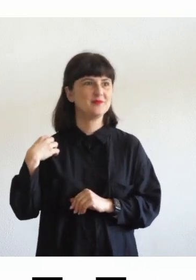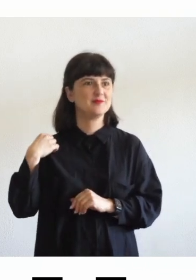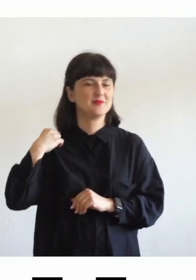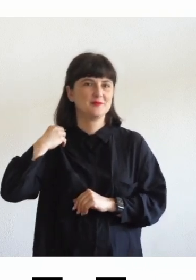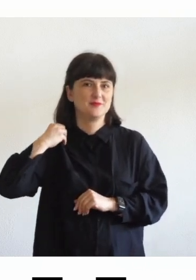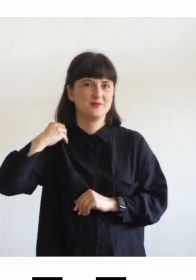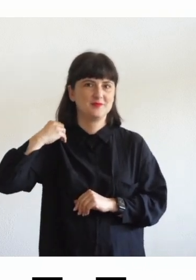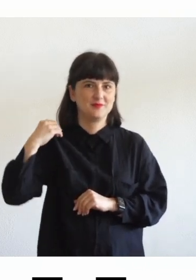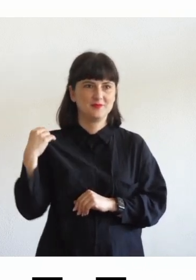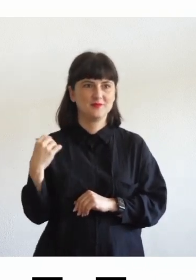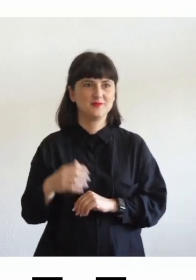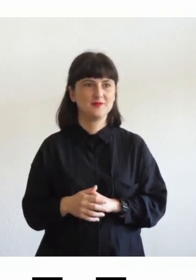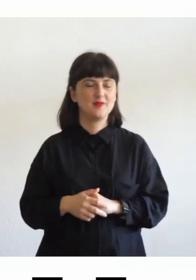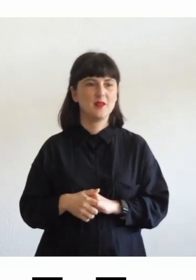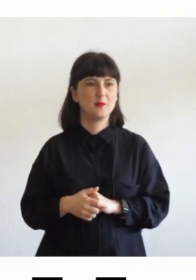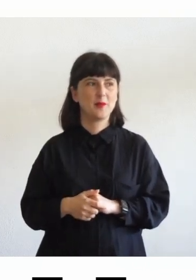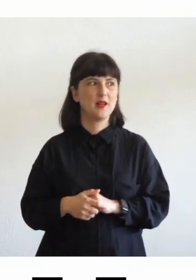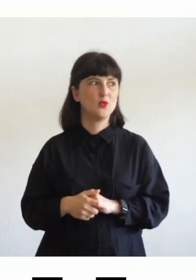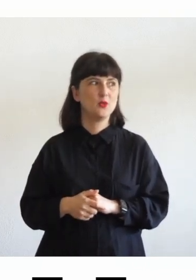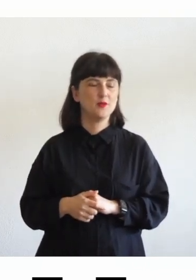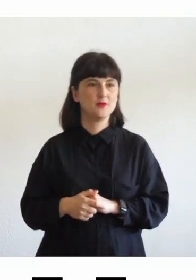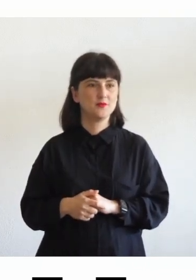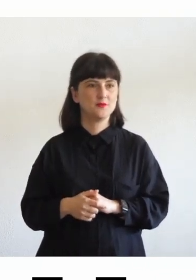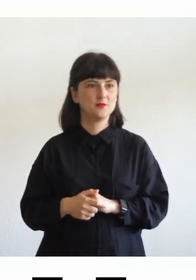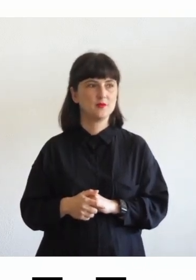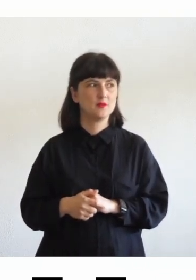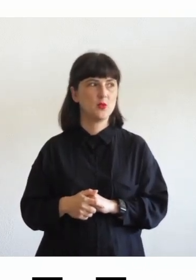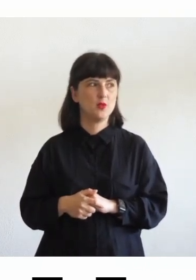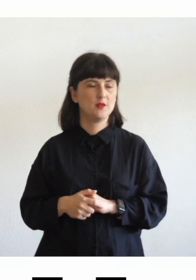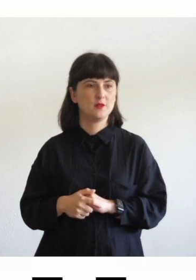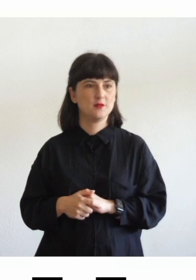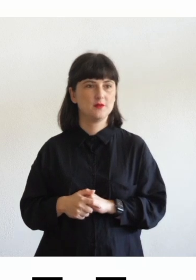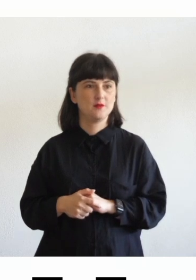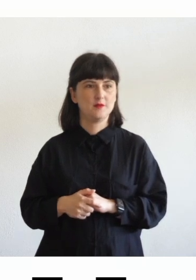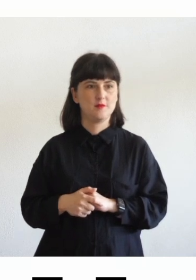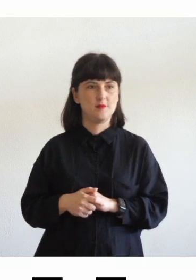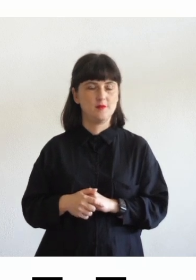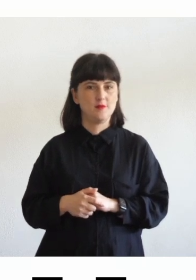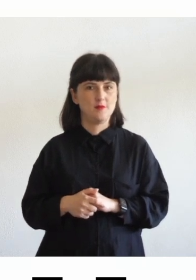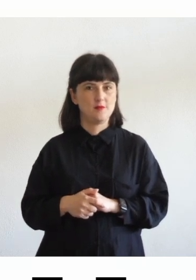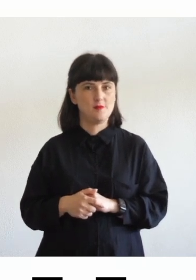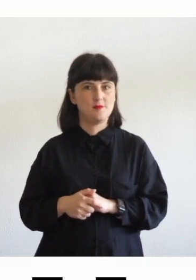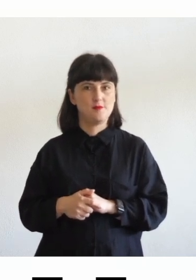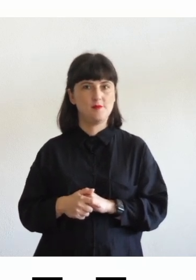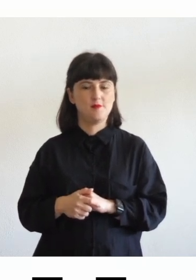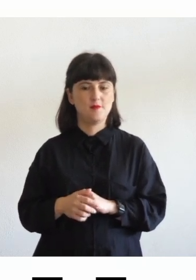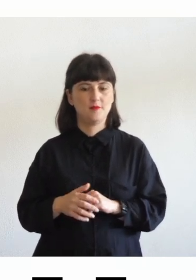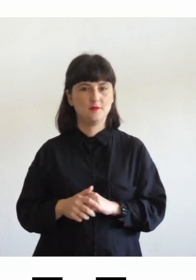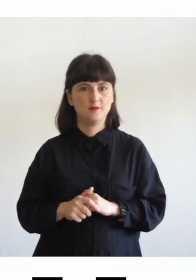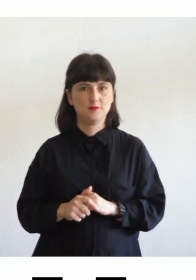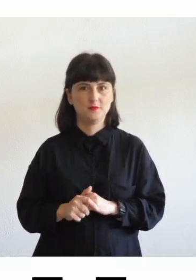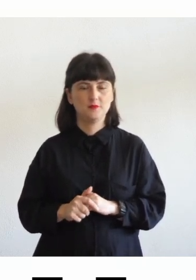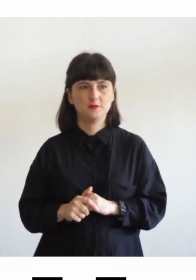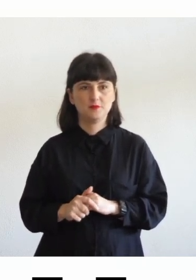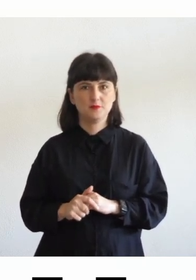buonasera a tutti scusate davvero ma c'è stato un recupero di fortuna alla fila